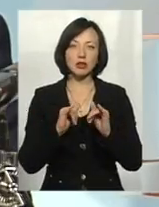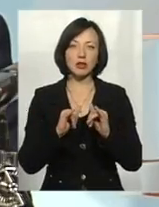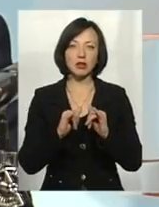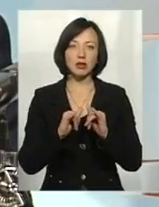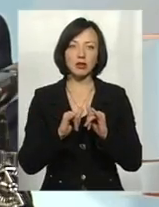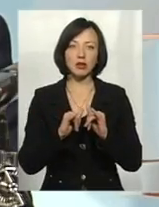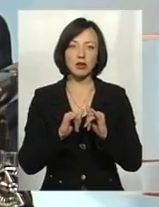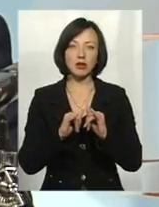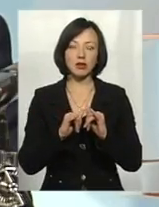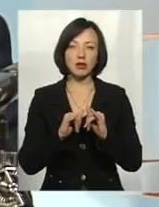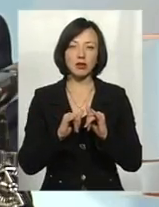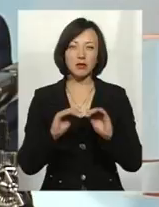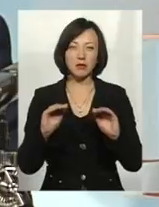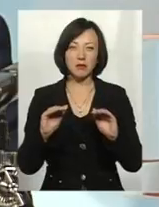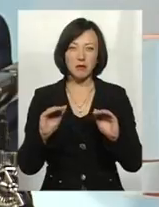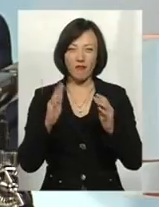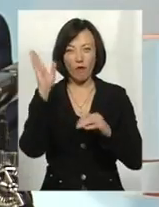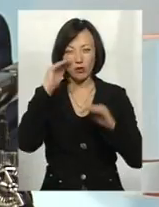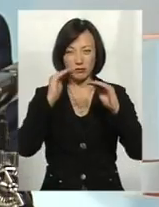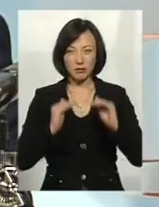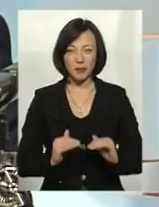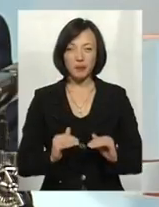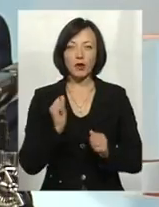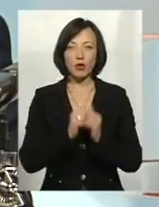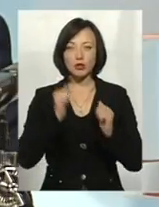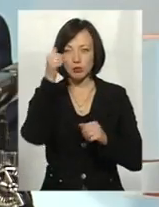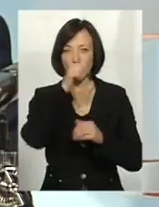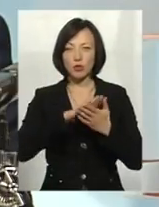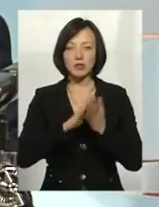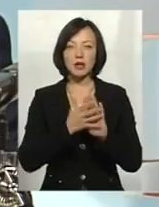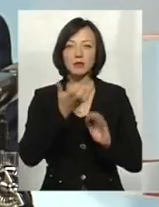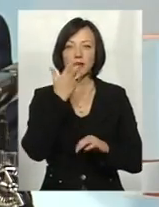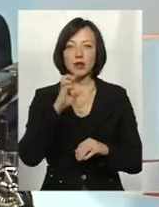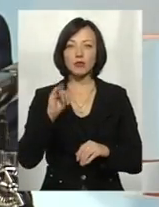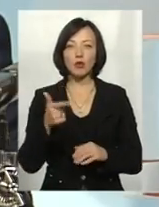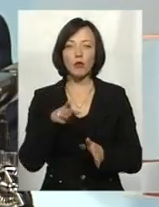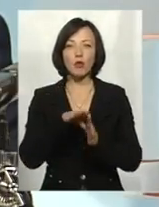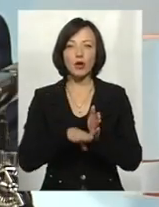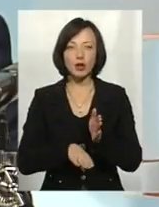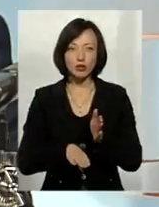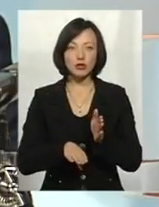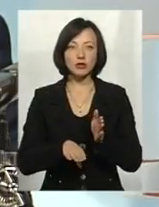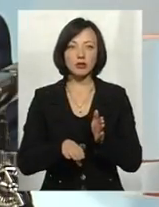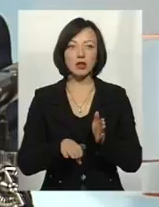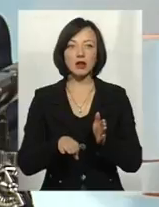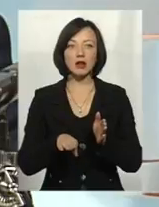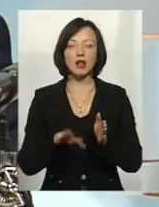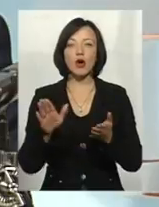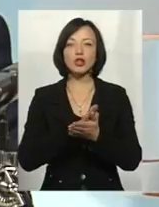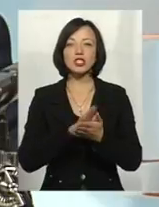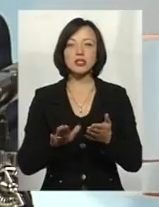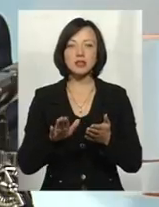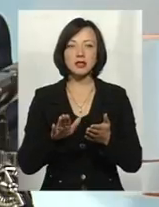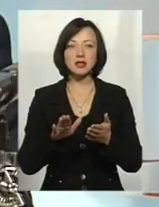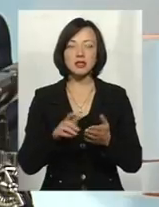з кожним роком стан Південного Буговін, на жаль, погіршується, асимілююча спроможність річки зменшується,